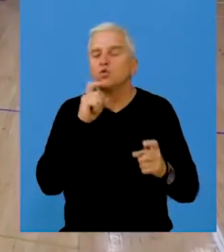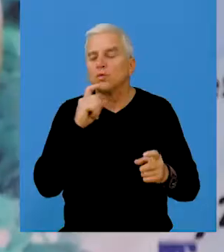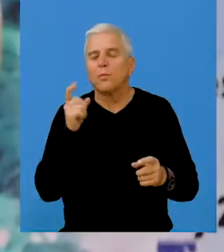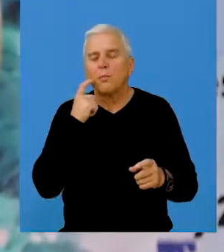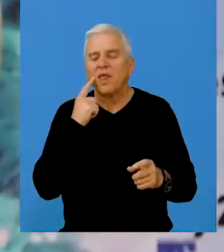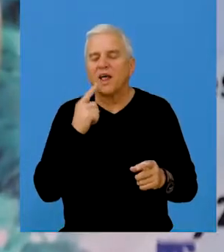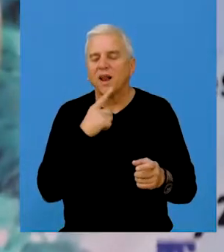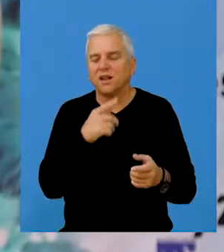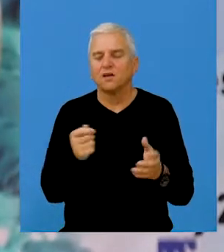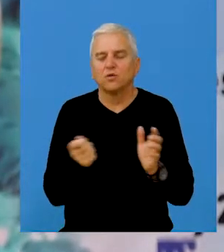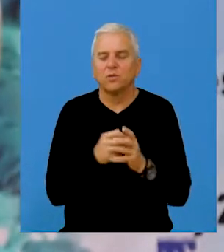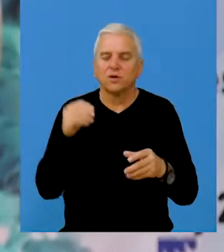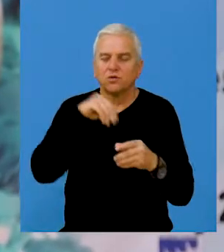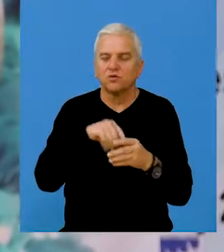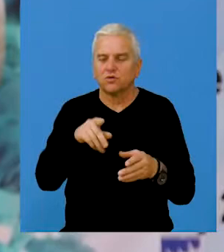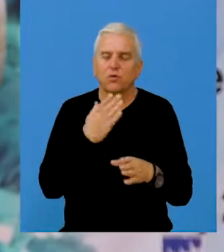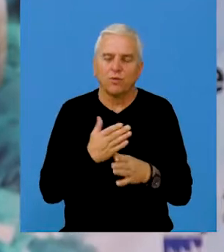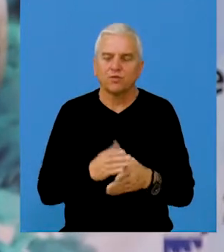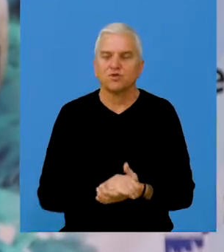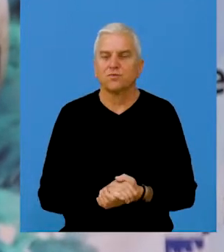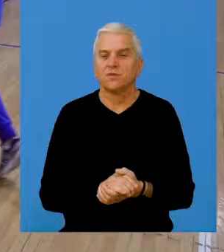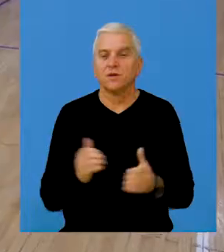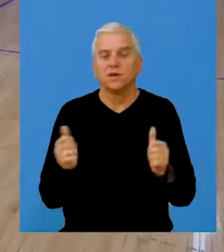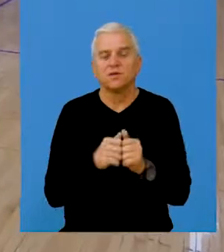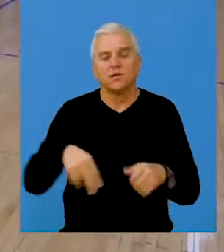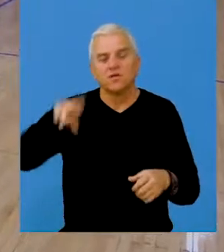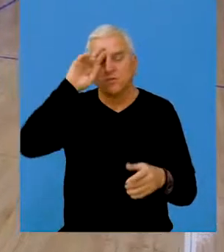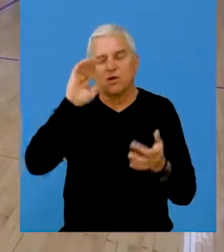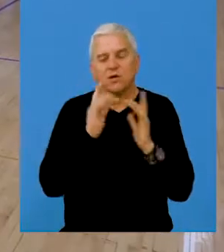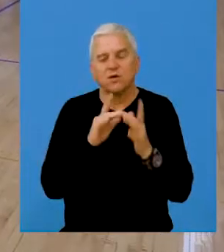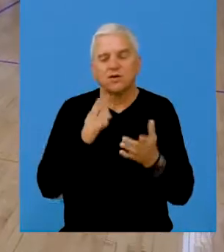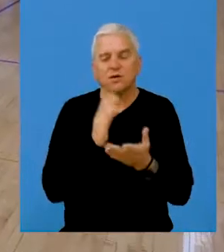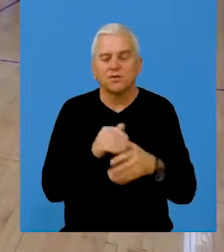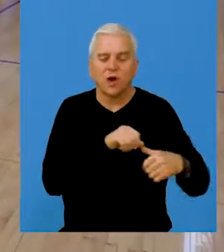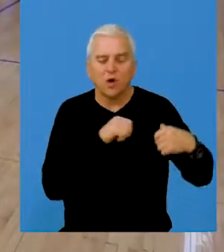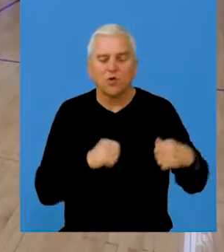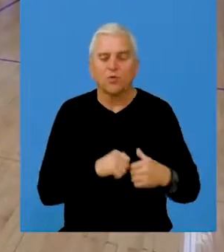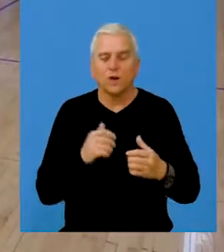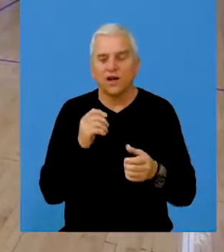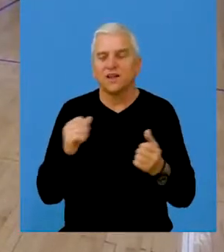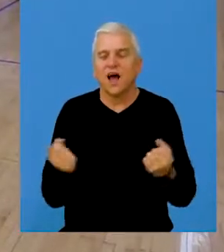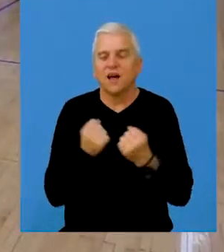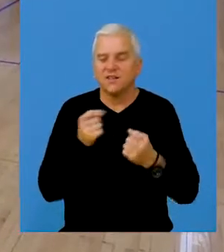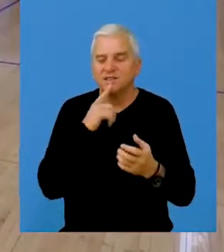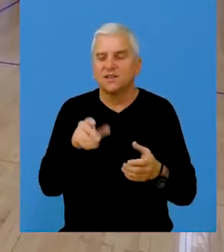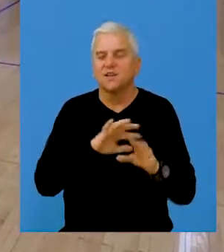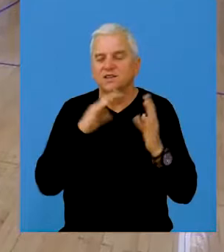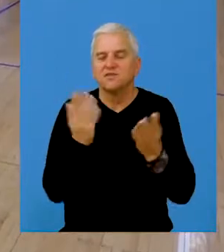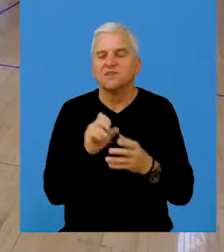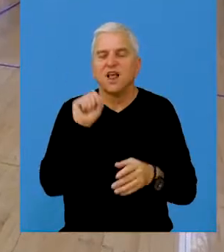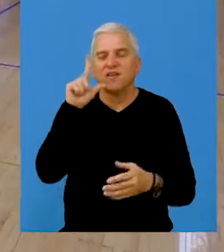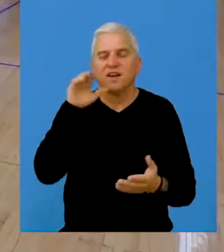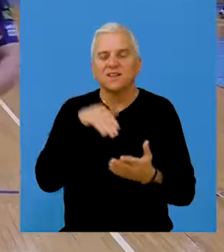Sukur Metalu koji je isto učestvovao u toj pomoći. Pored memorialnog turnir je bio i humanitornog karaktera,